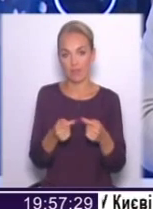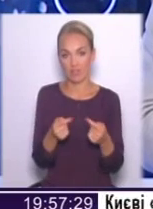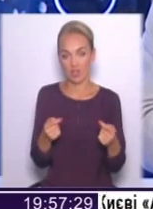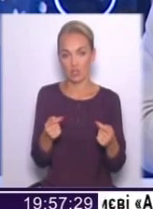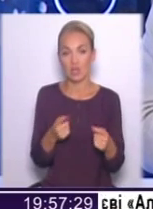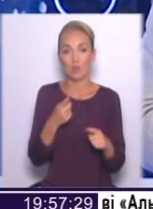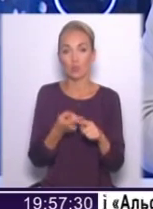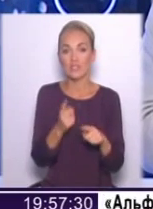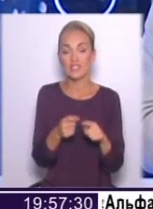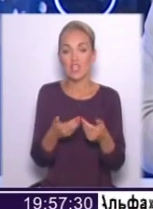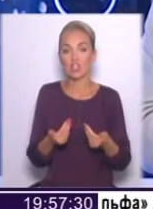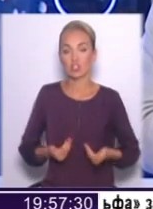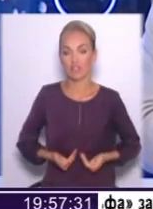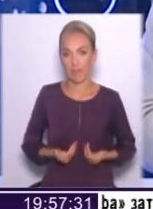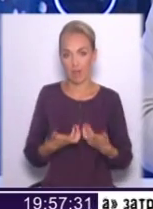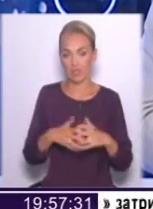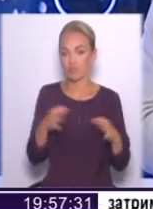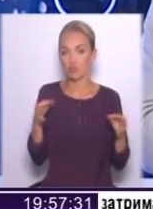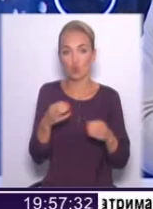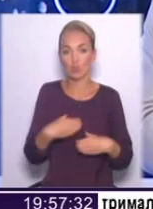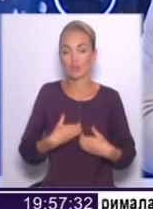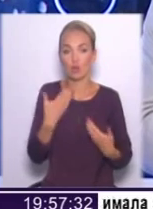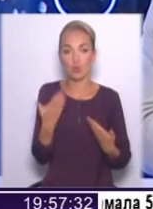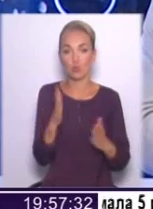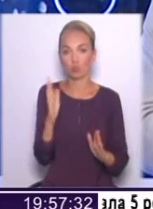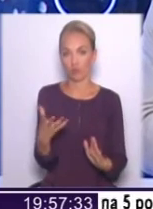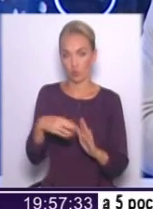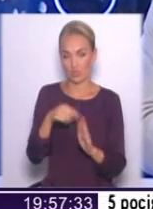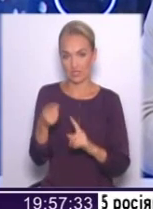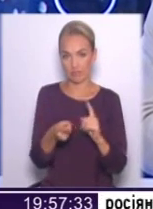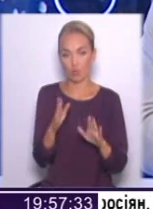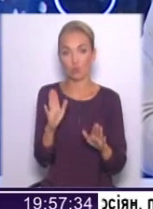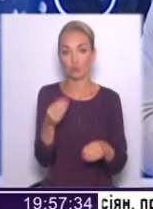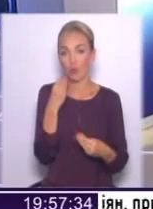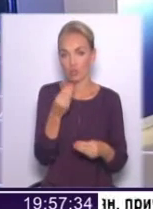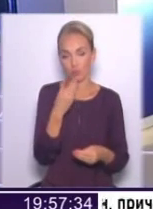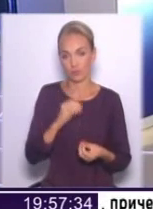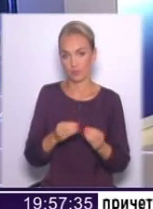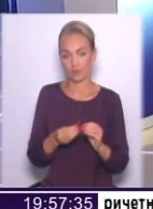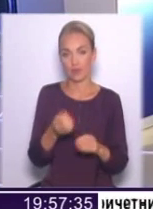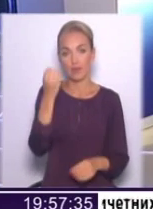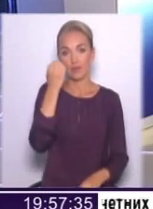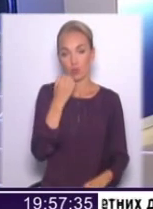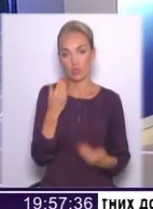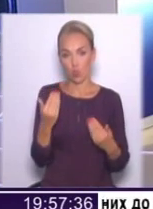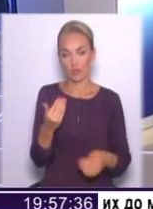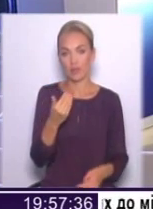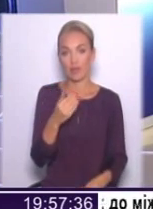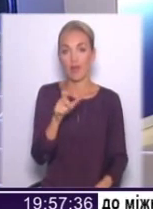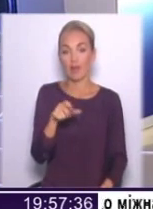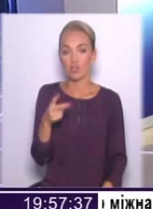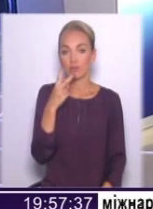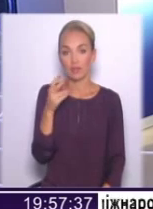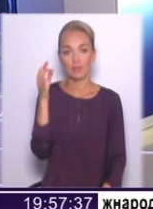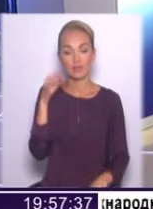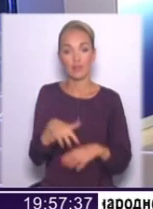ну, це живі механізми. Нічого страшного, якщо будуть вноситись зміни. Якщо вони покращують ситуацію, я не бачу в цьому жодних проблем. Дякую вам на сьогодні. Глядачам нагадаю, народний